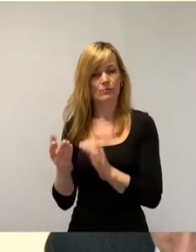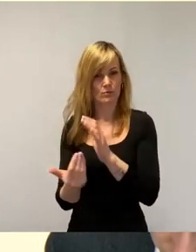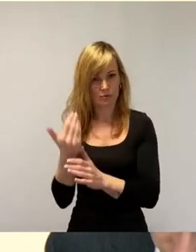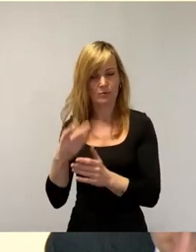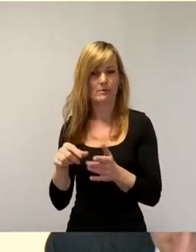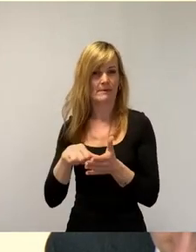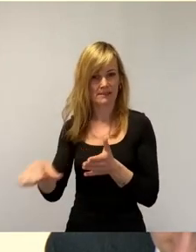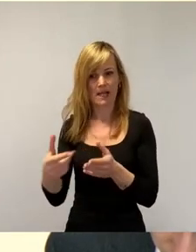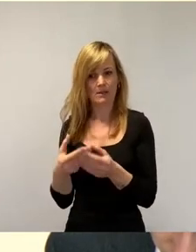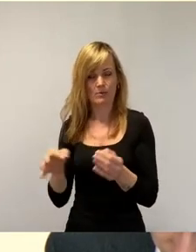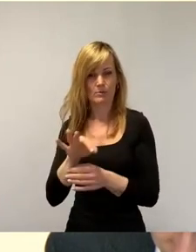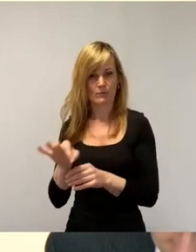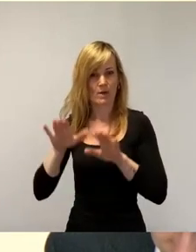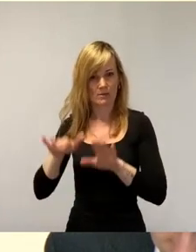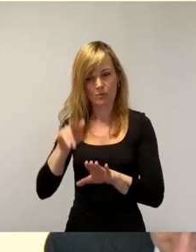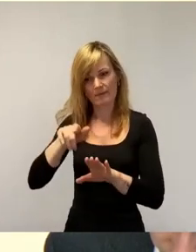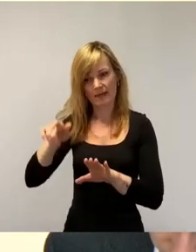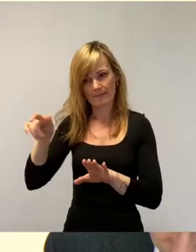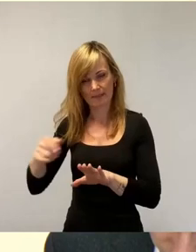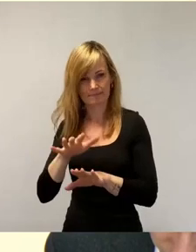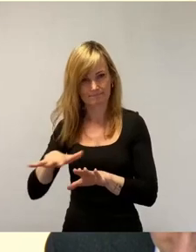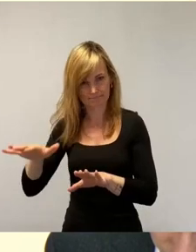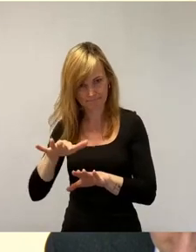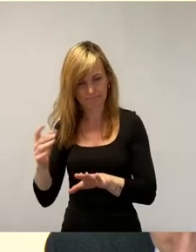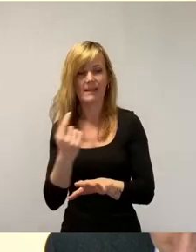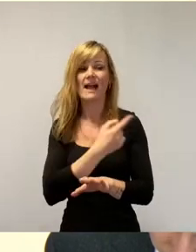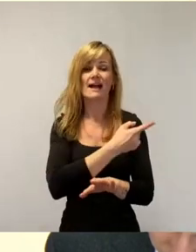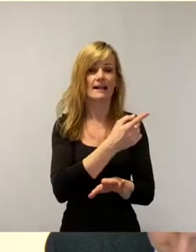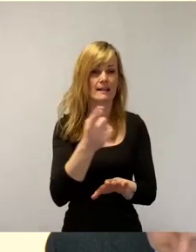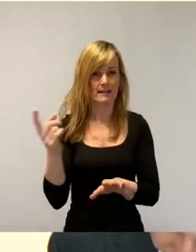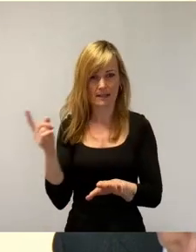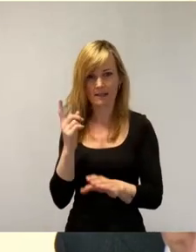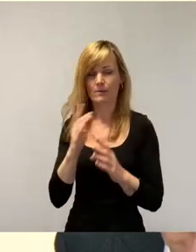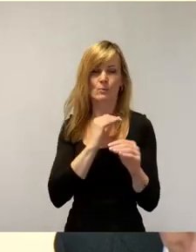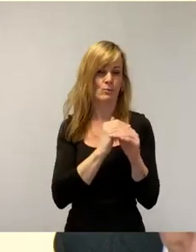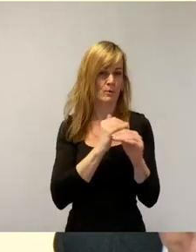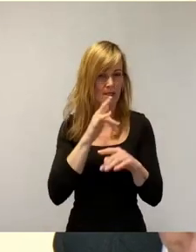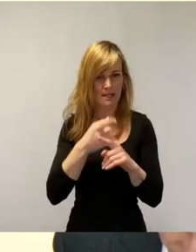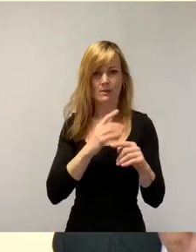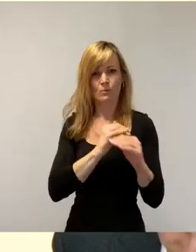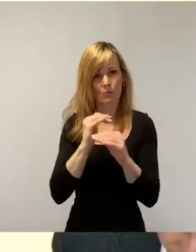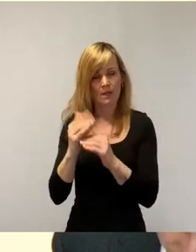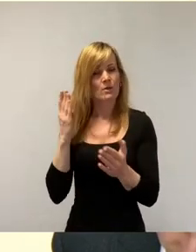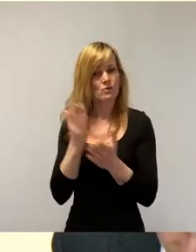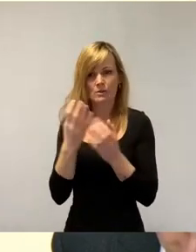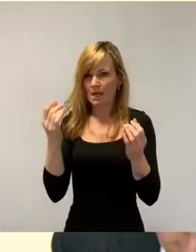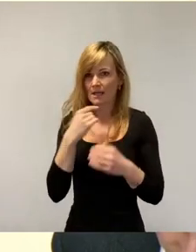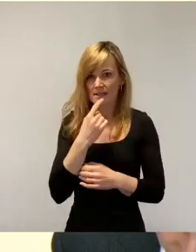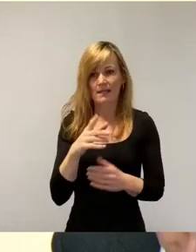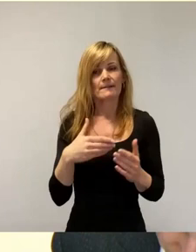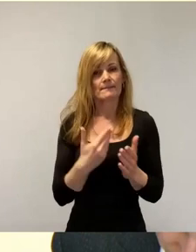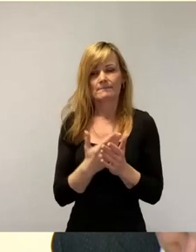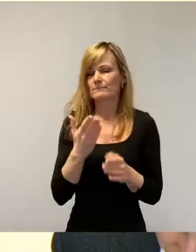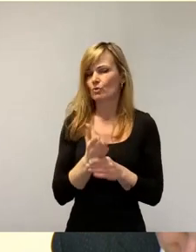Asylbewerberinnen und Asylbewerber. Und ich denke, das haben alle Kolleginnen und Kollegen hier sehr deutlich gemacht, der Zug ist